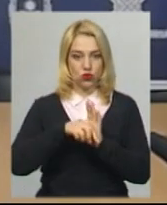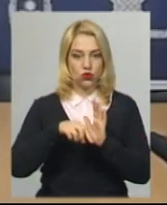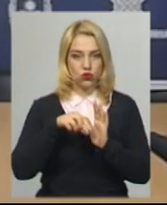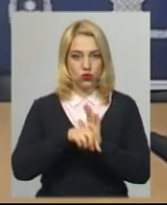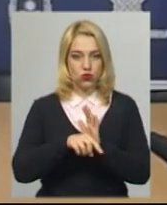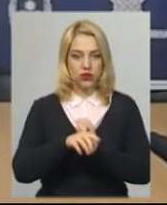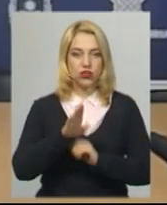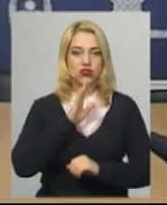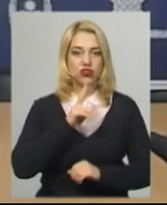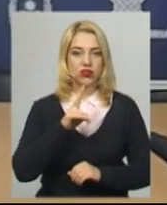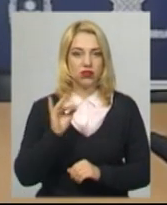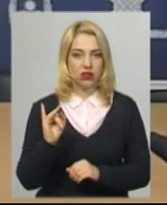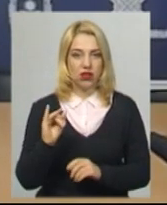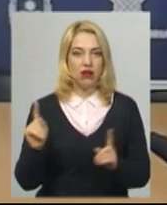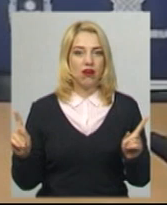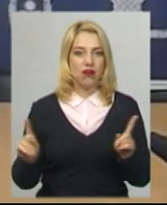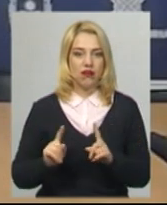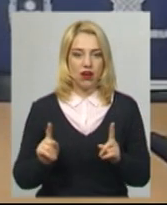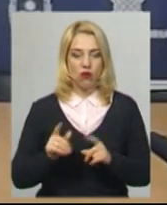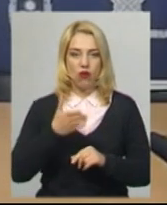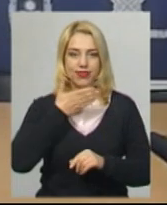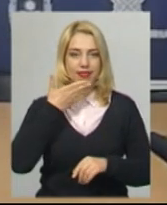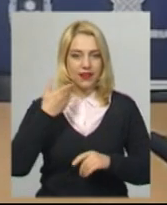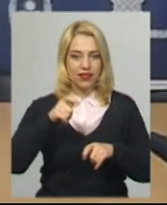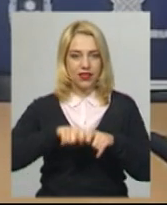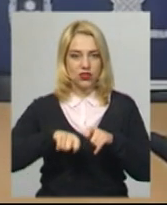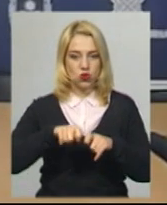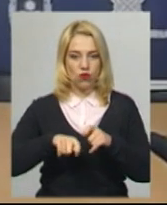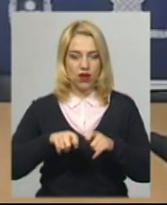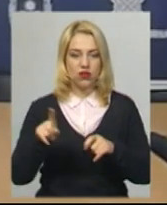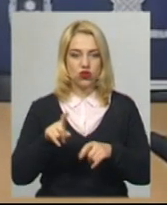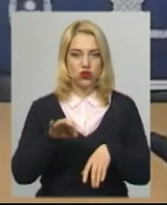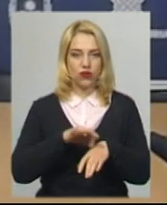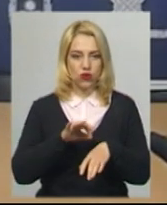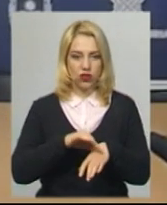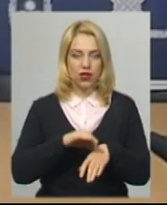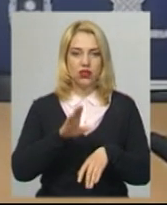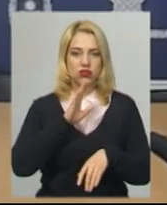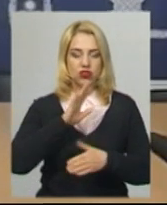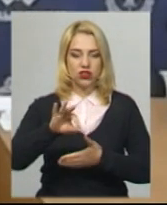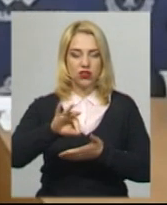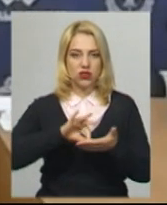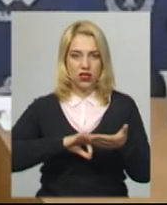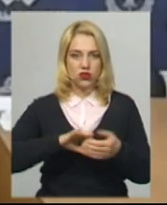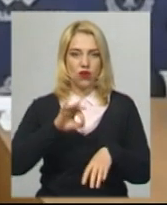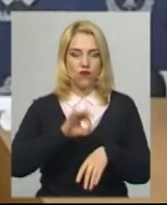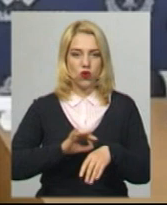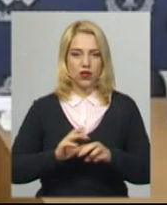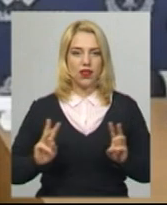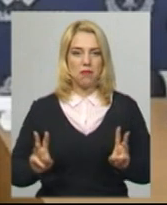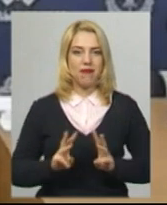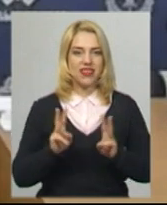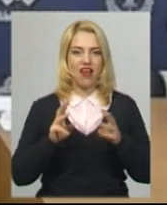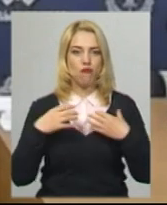жінки, яку не тестували, що хворіла одразу. Жінка хворіла одразу на пневмонію. Усі випадки